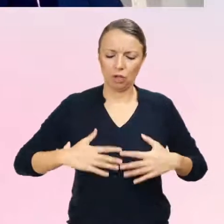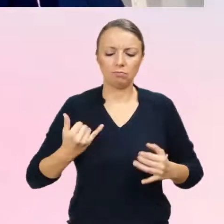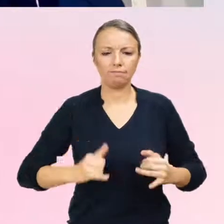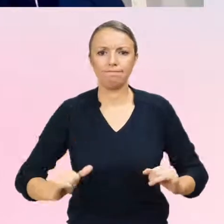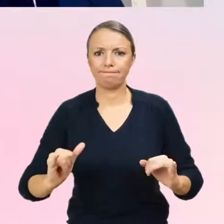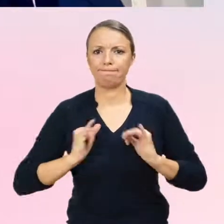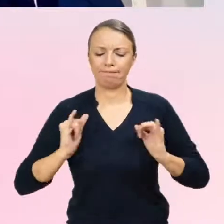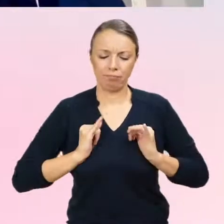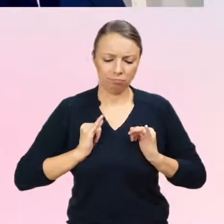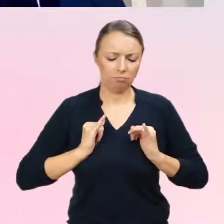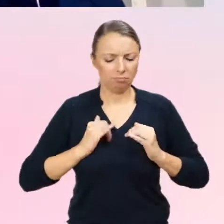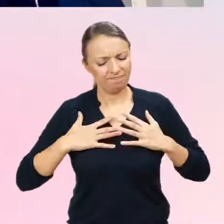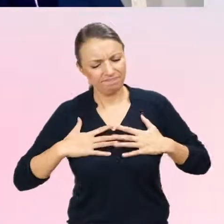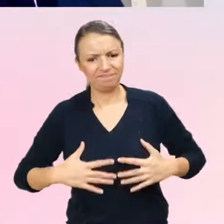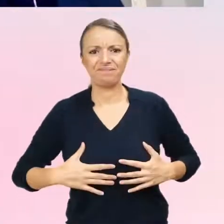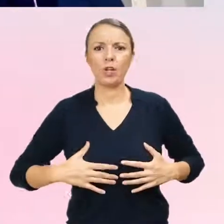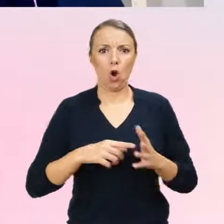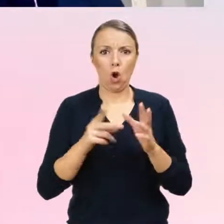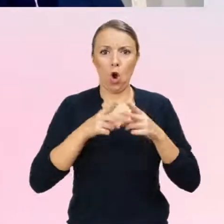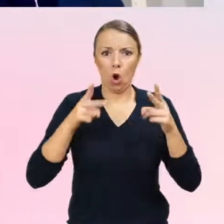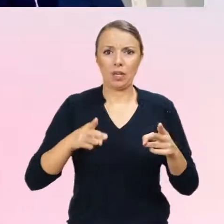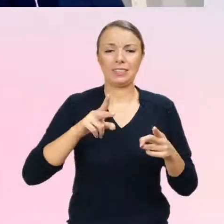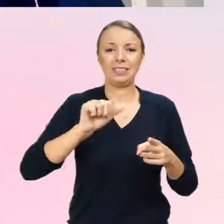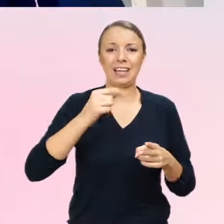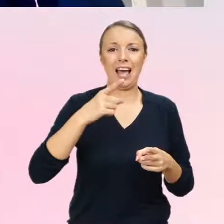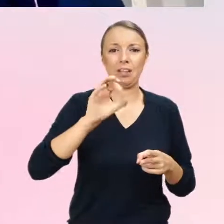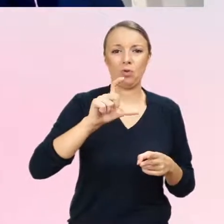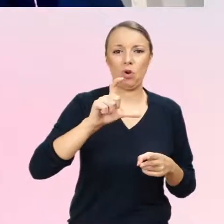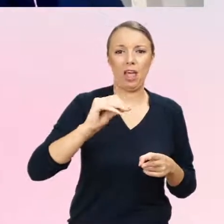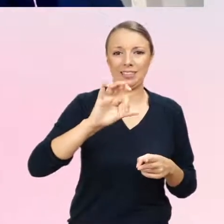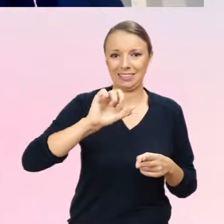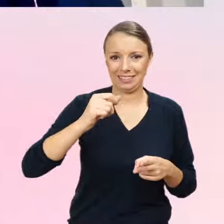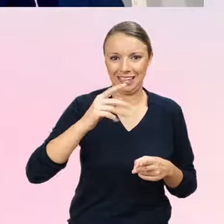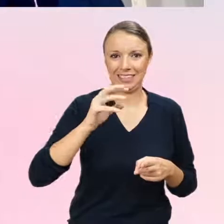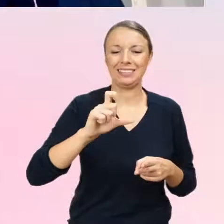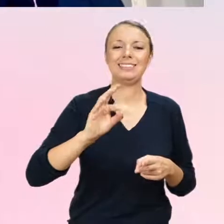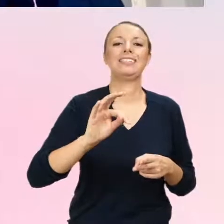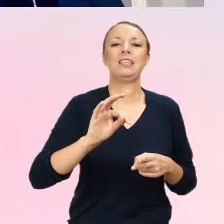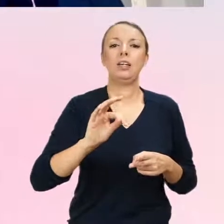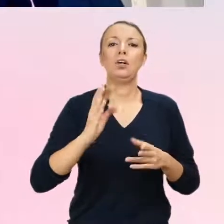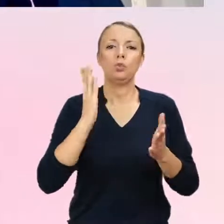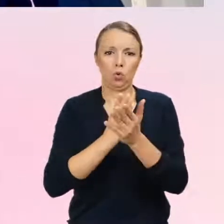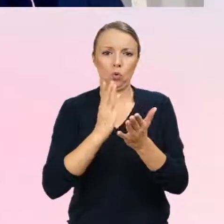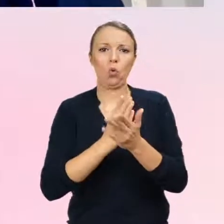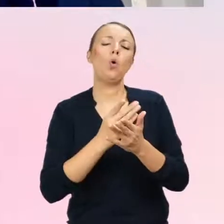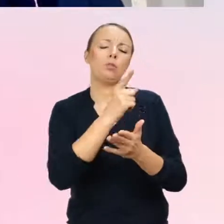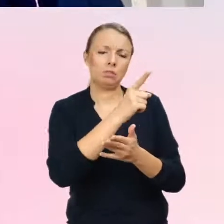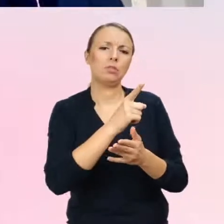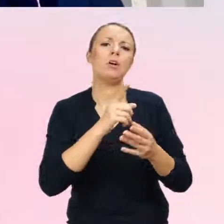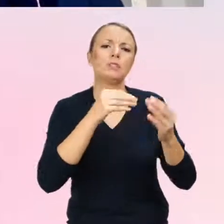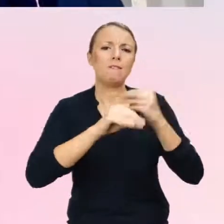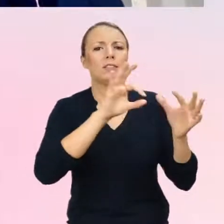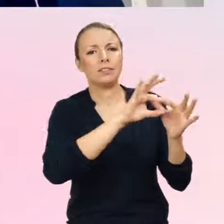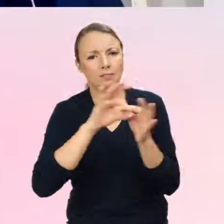prawdopodobieństwo, że ona się utrzyma, czy bardzo duże prawdopodobieństwo, że ona będzie nadal obecna, że objawy dysforii będą nadal obecne w